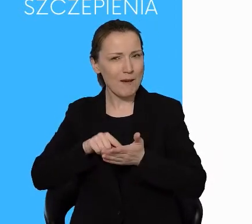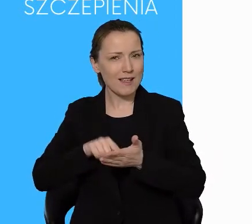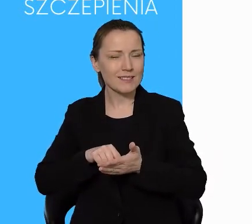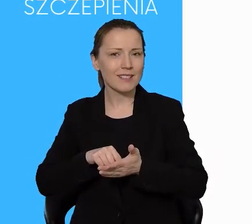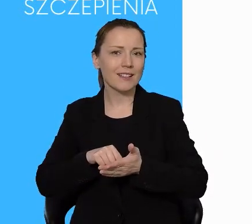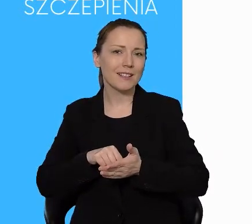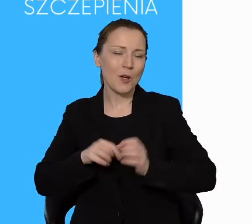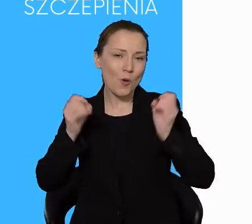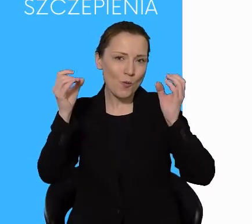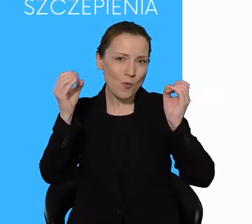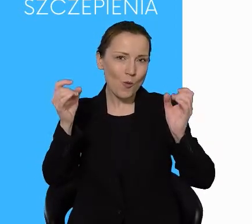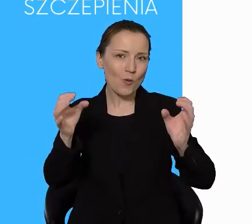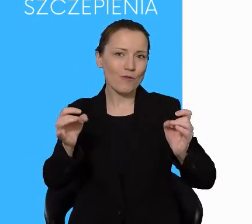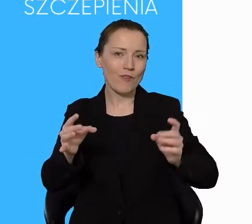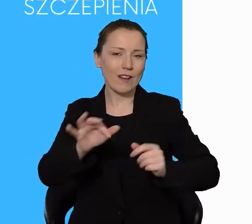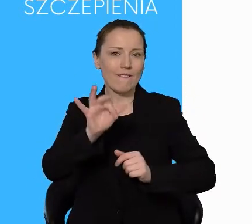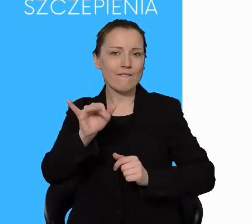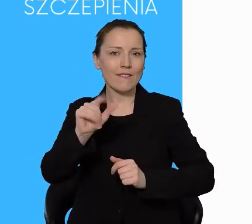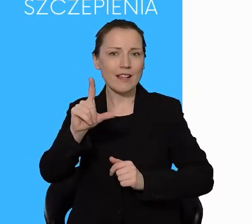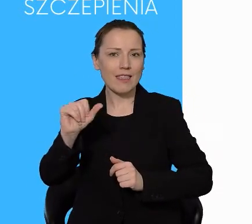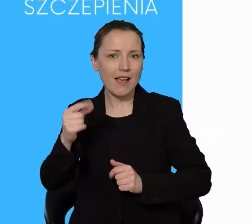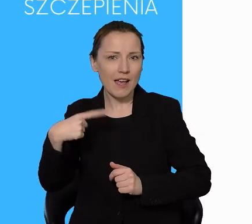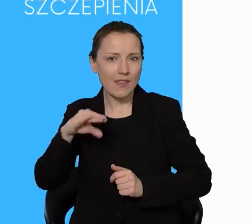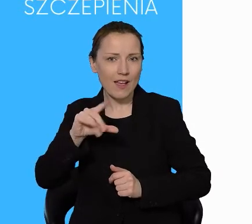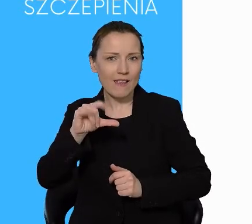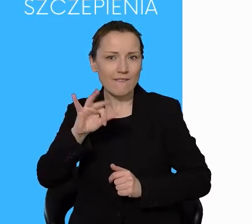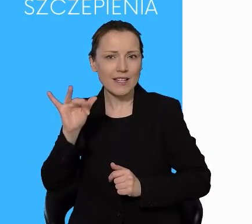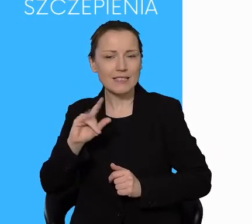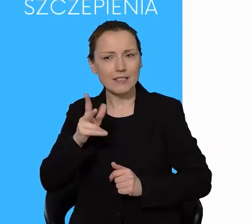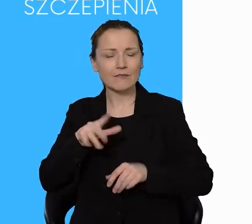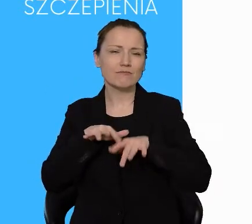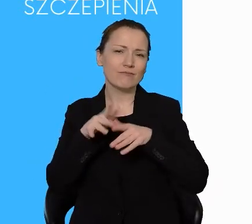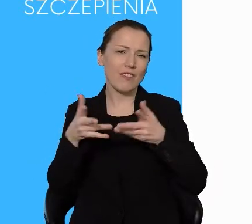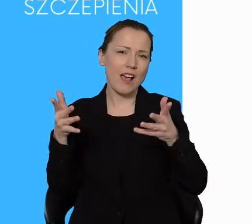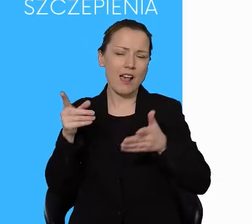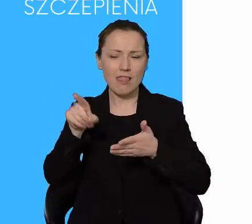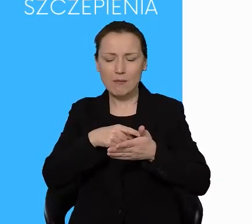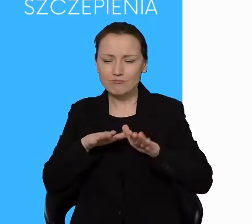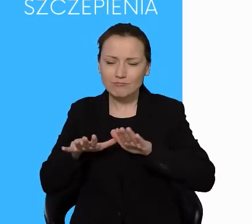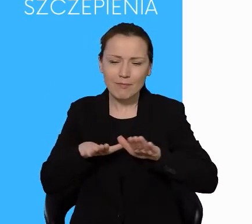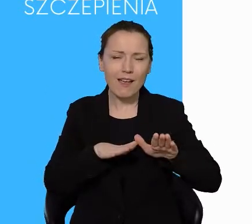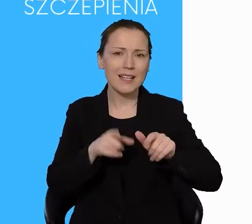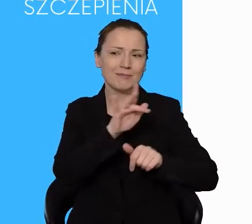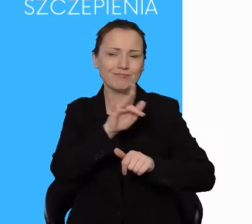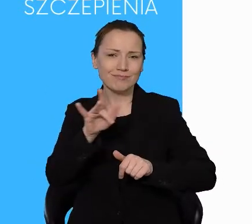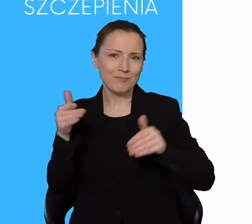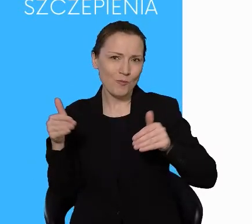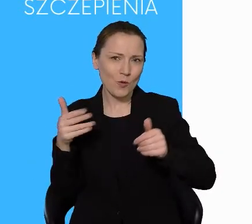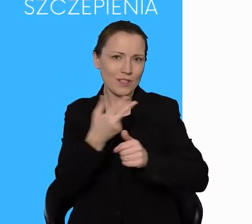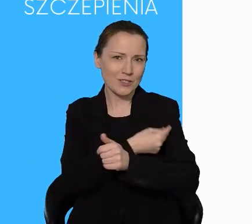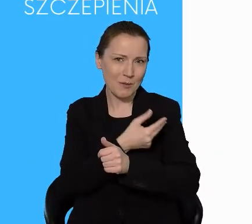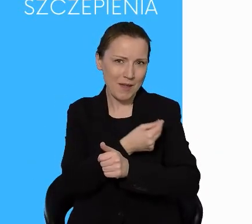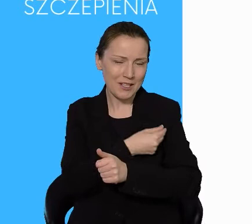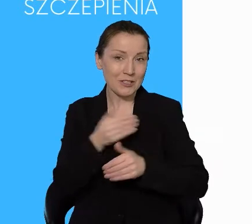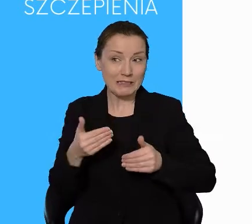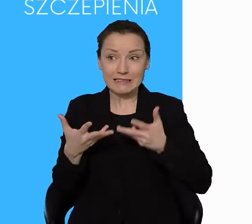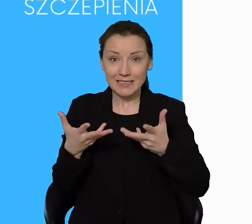filadelfijskim, w wielu miejscach wykonywane były szczepienia, z nadzieją, że obliguje to, zachęci,